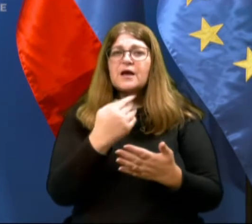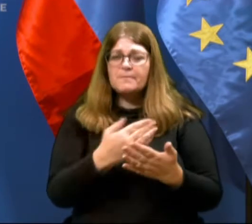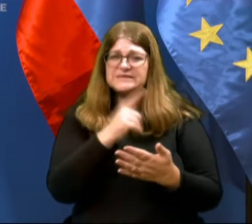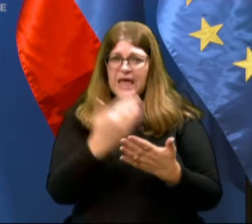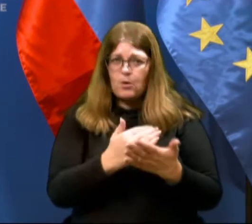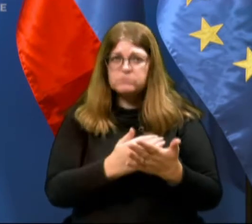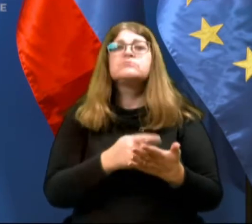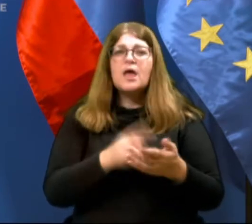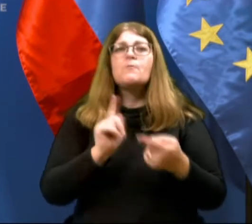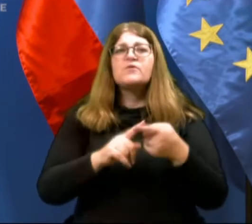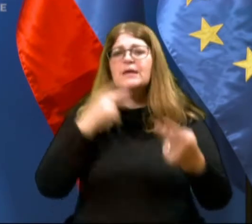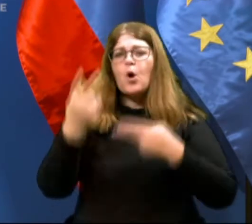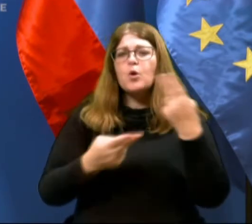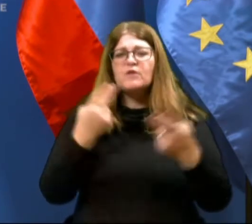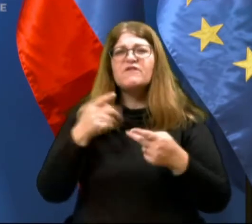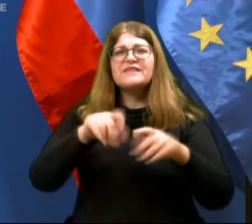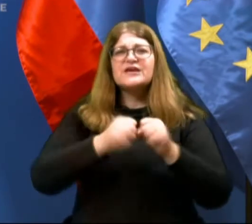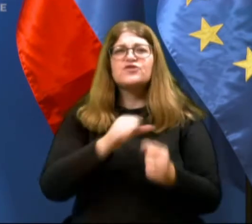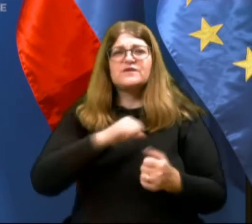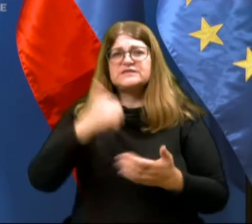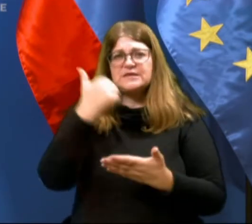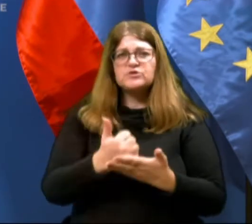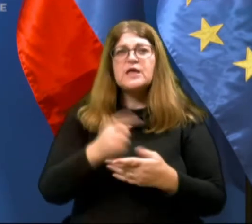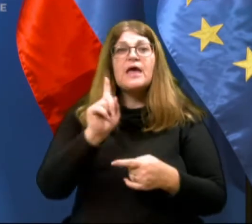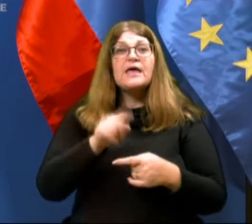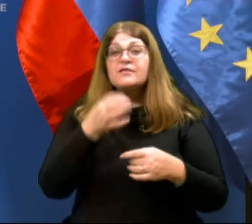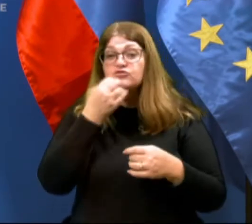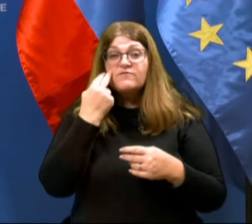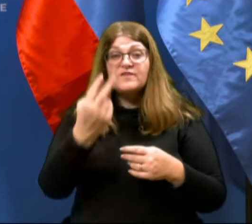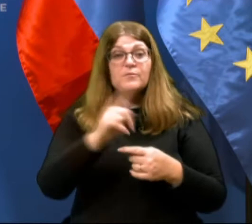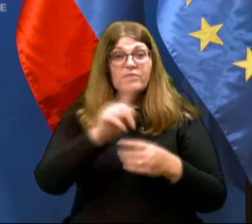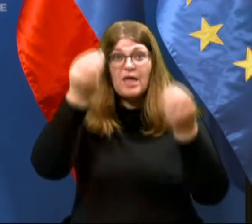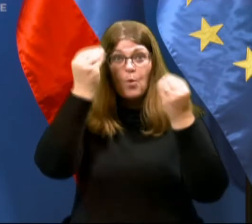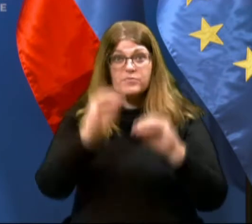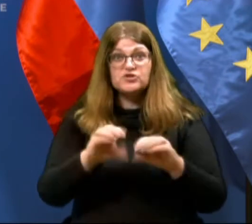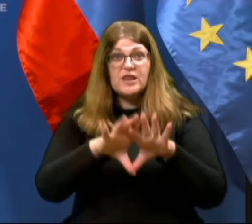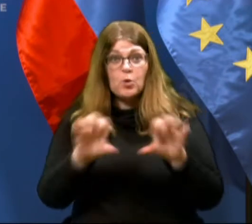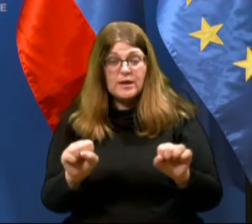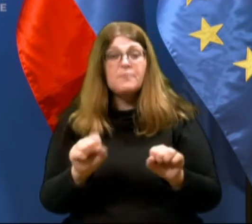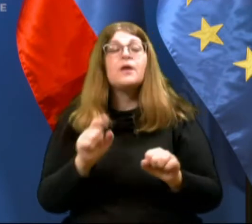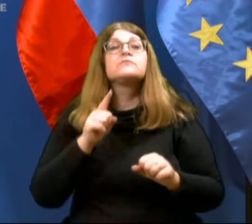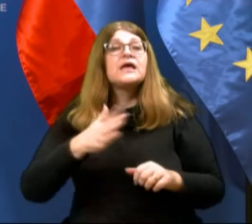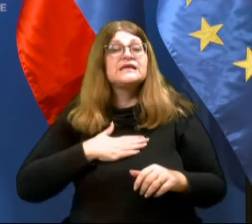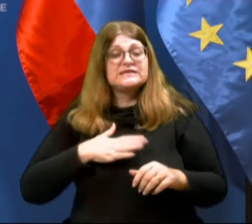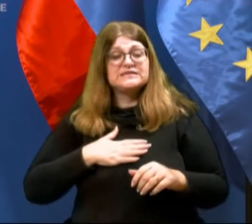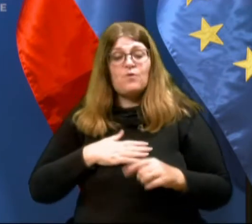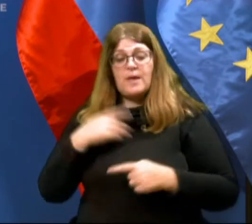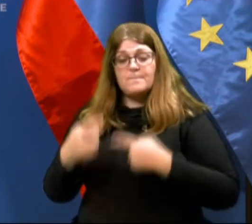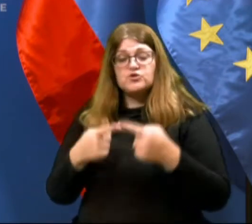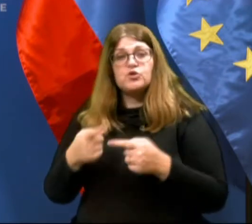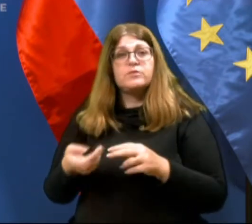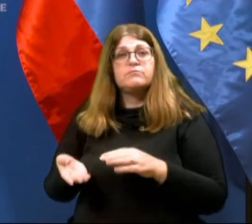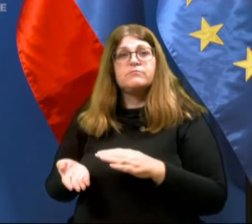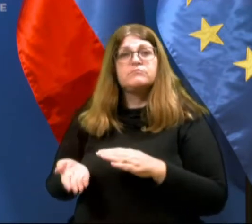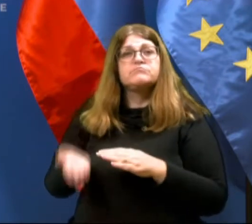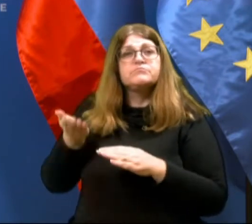navedene kršitve samostojno in v primeru neupoštevanja zakonitega ukrepa, svoje ukrepe, postopke, stopnjujemo,